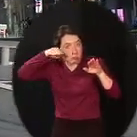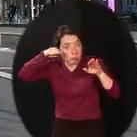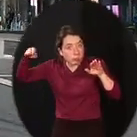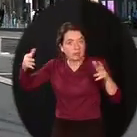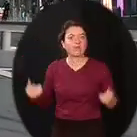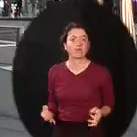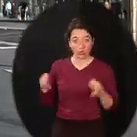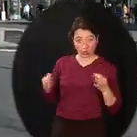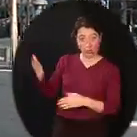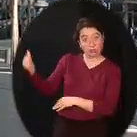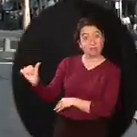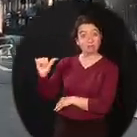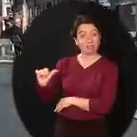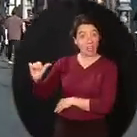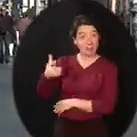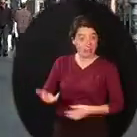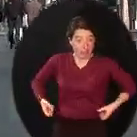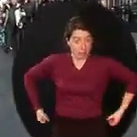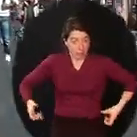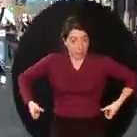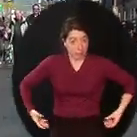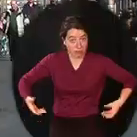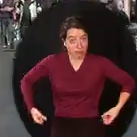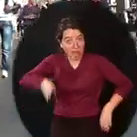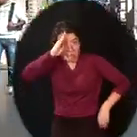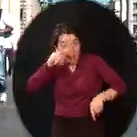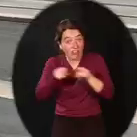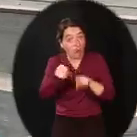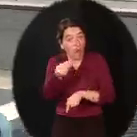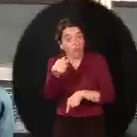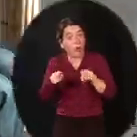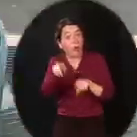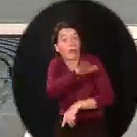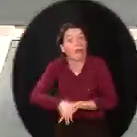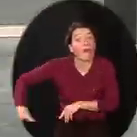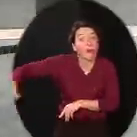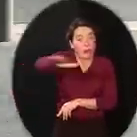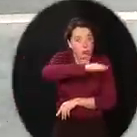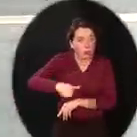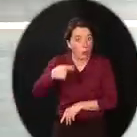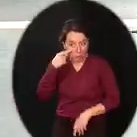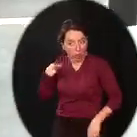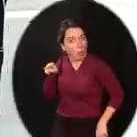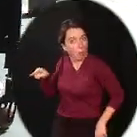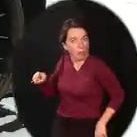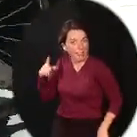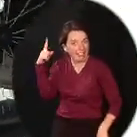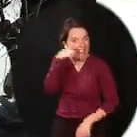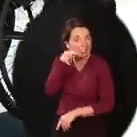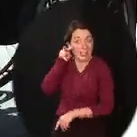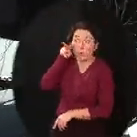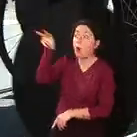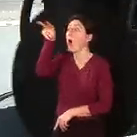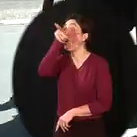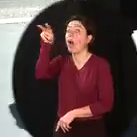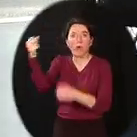Assis sur son fauteuil, Ahmed a la même taille que vous. Pour lui, comme pour vous les enfants, c'est plus difficile de voir les voitures. C'est aussi beaucoup